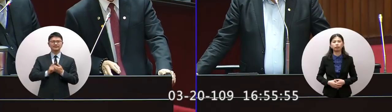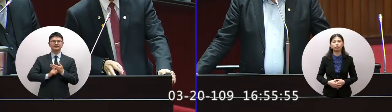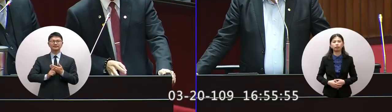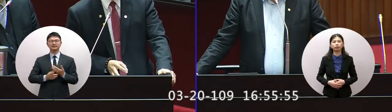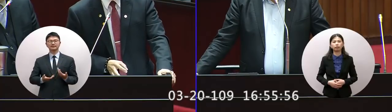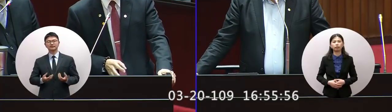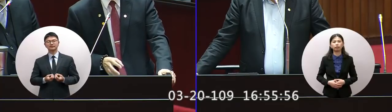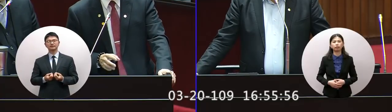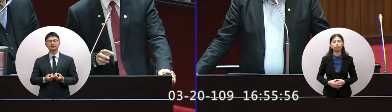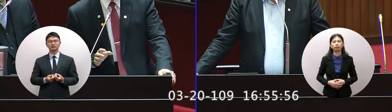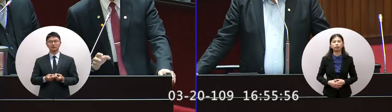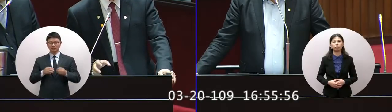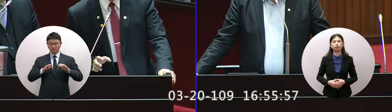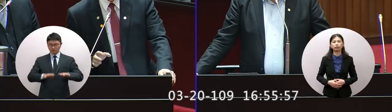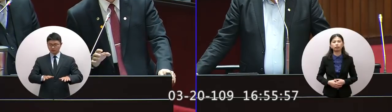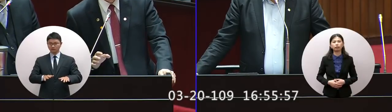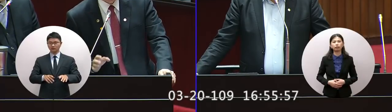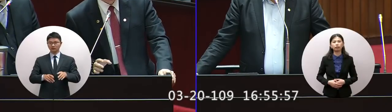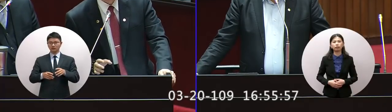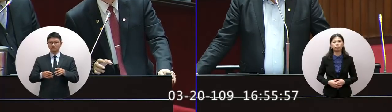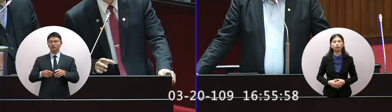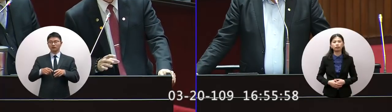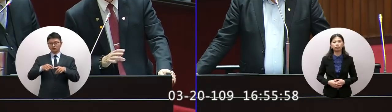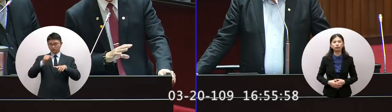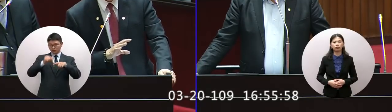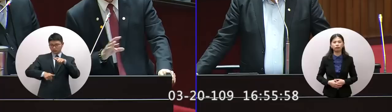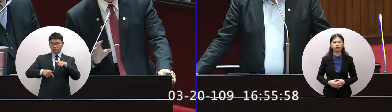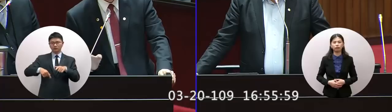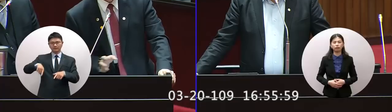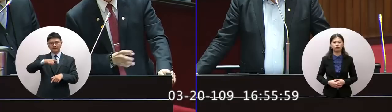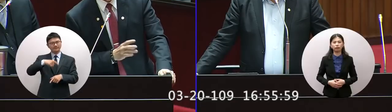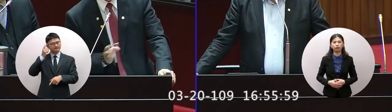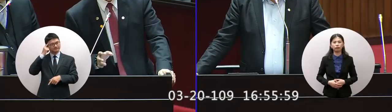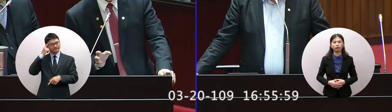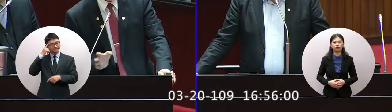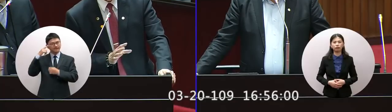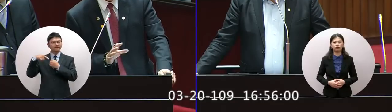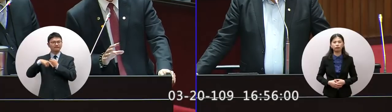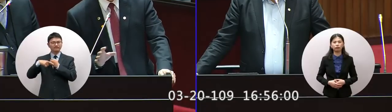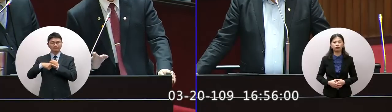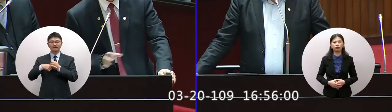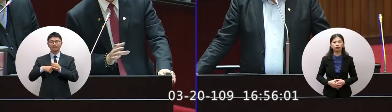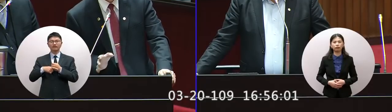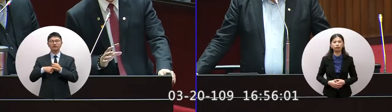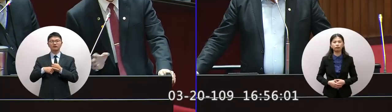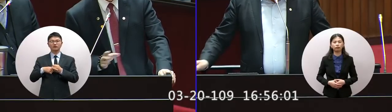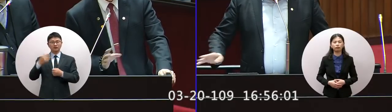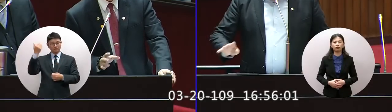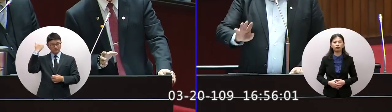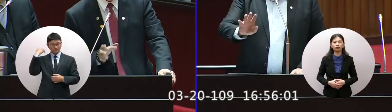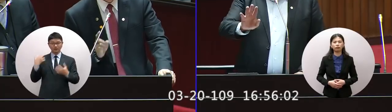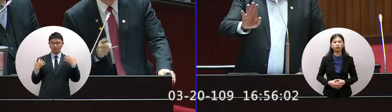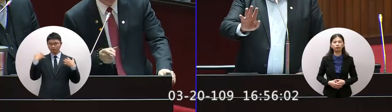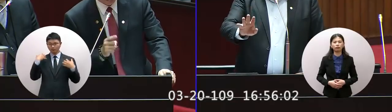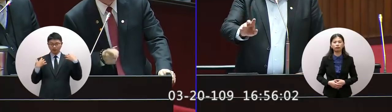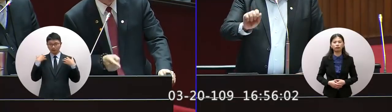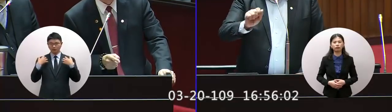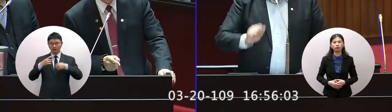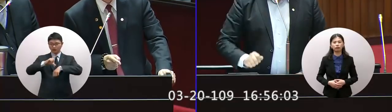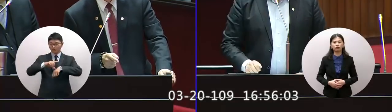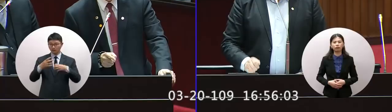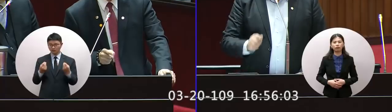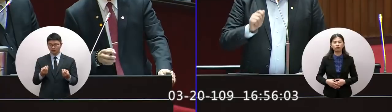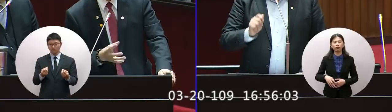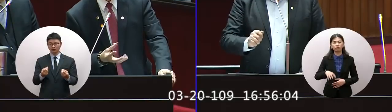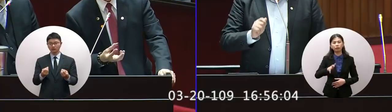現在廠商他們也利用這一次他們也在整個過氣忙的沒有空來整理